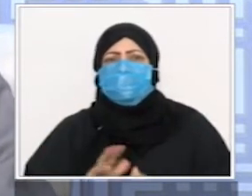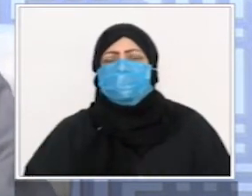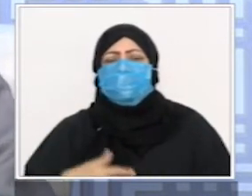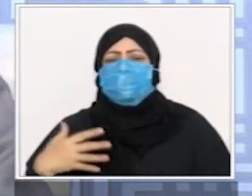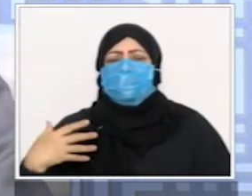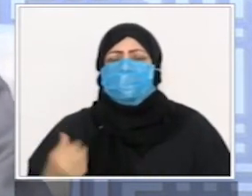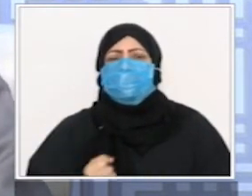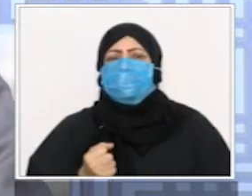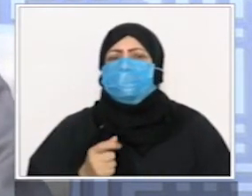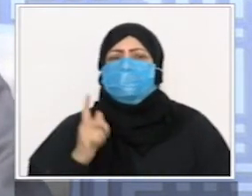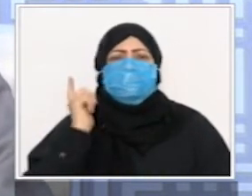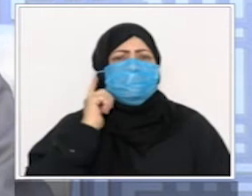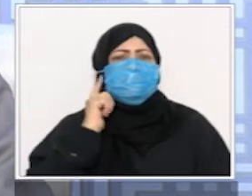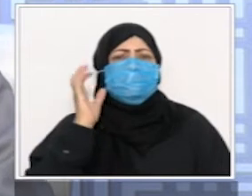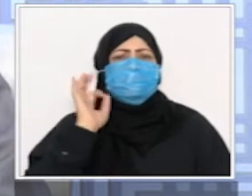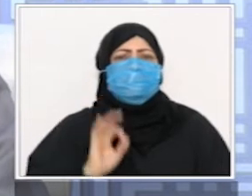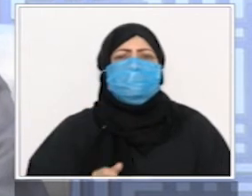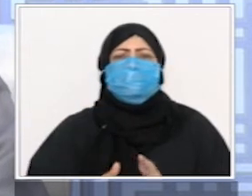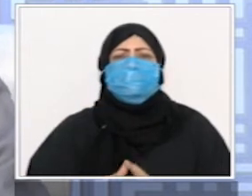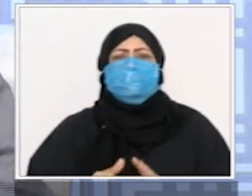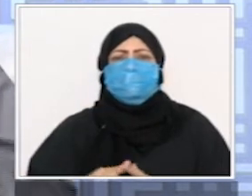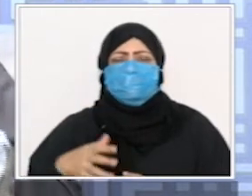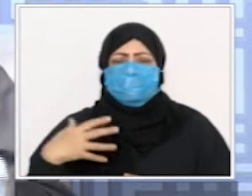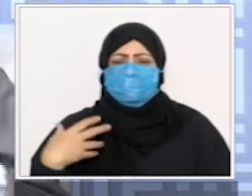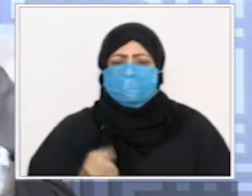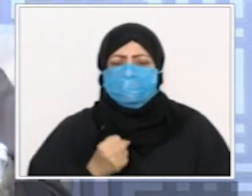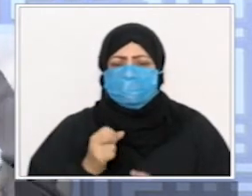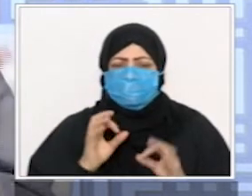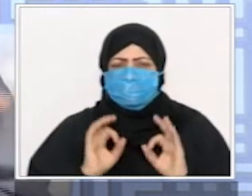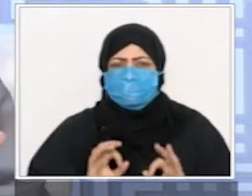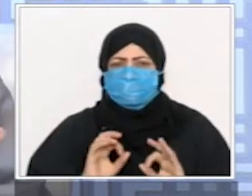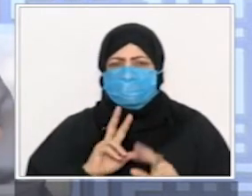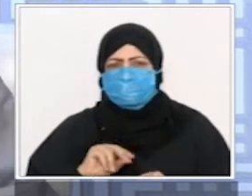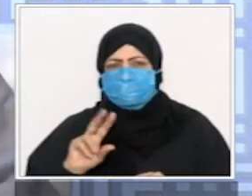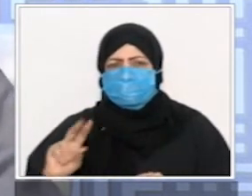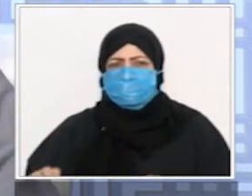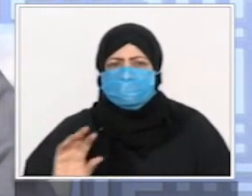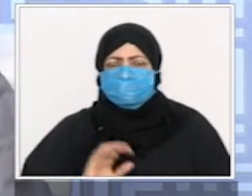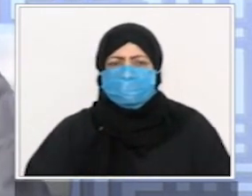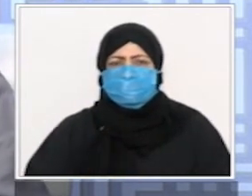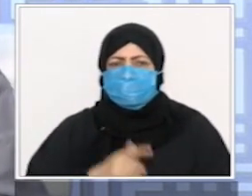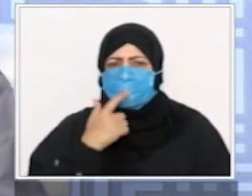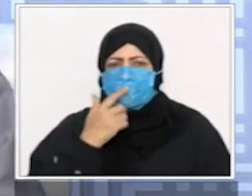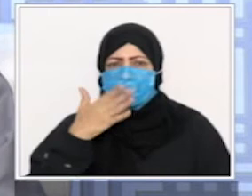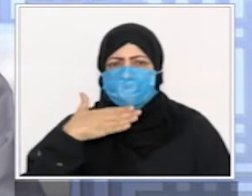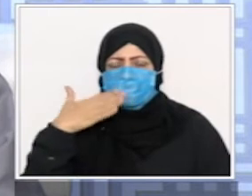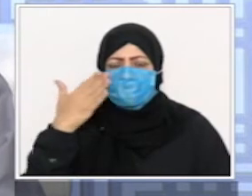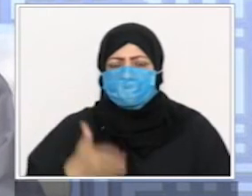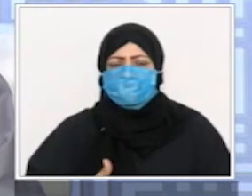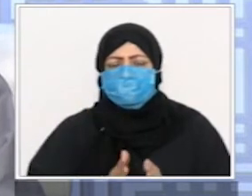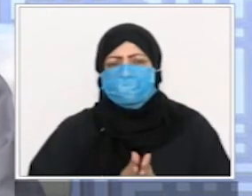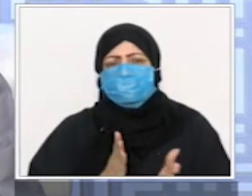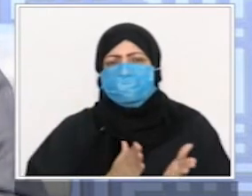وهو بمتابة الآذان الحقيقي في الوضع الطبيعي فأصبح الناس يأكلون بعد هذا